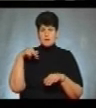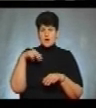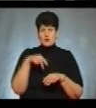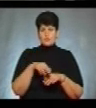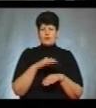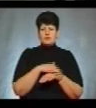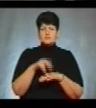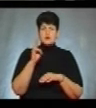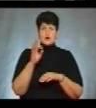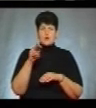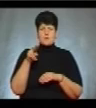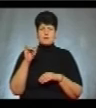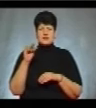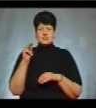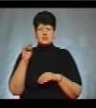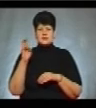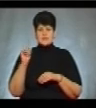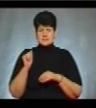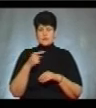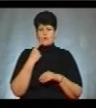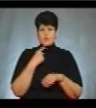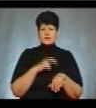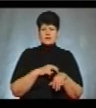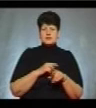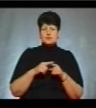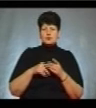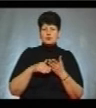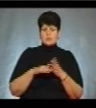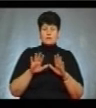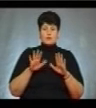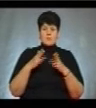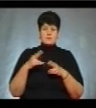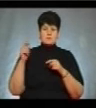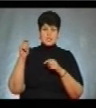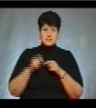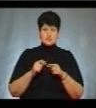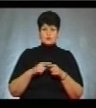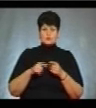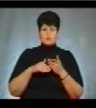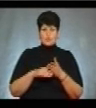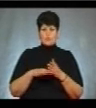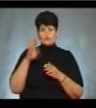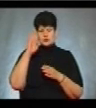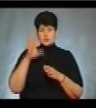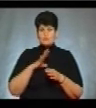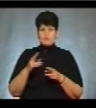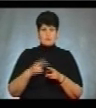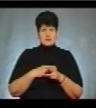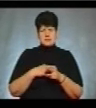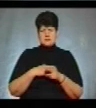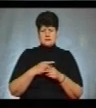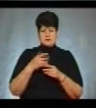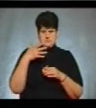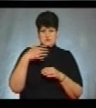Копичинецькій. За словами лікаря швидкої допомоги Бодана Матюка, на момент приїзду швидкої чоловік був без свідомості. Медики